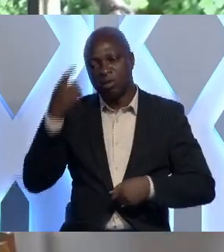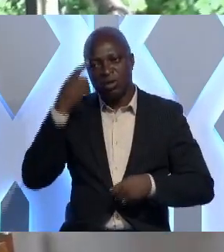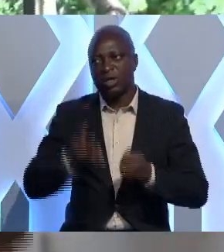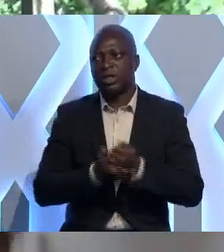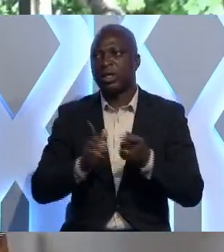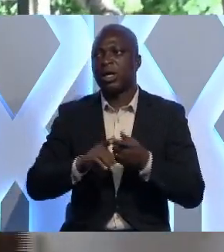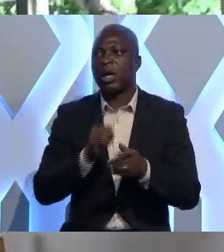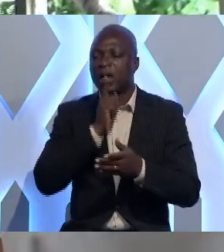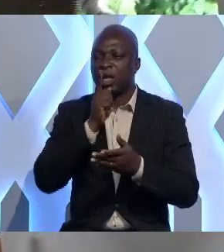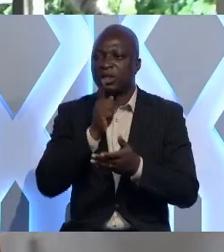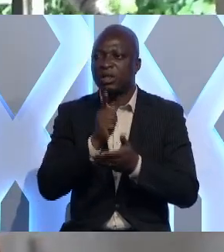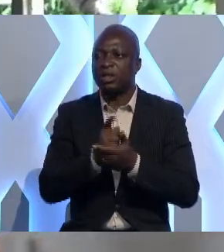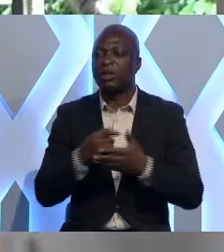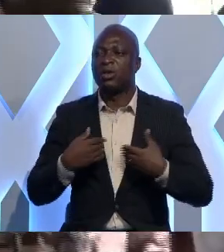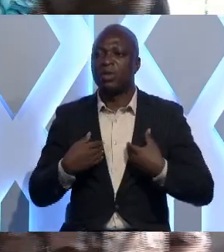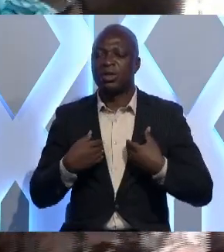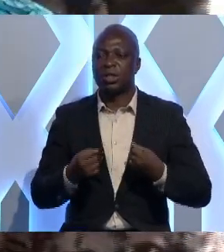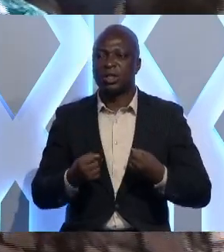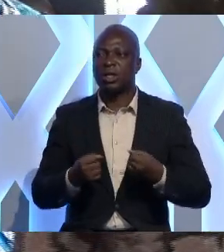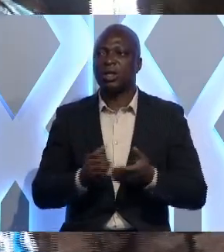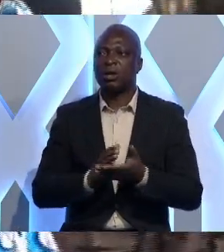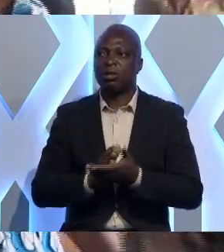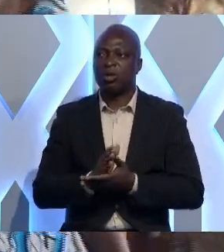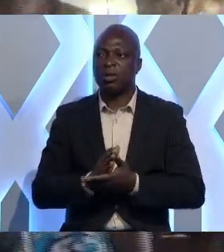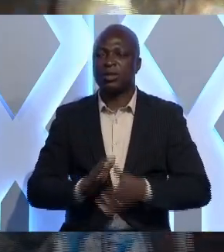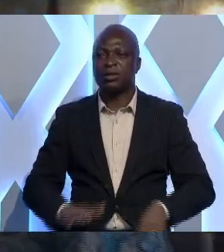aider à garantir une santé propice.